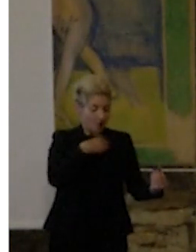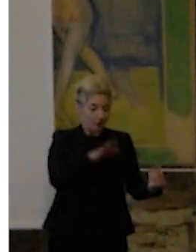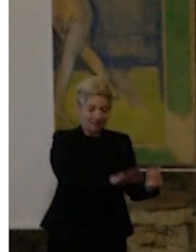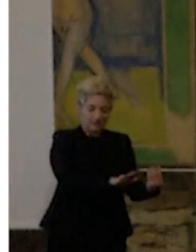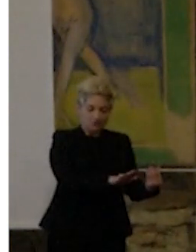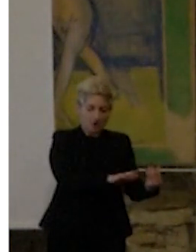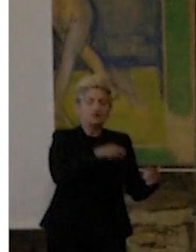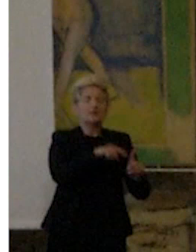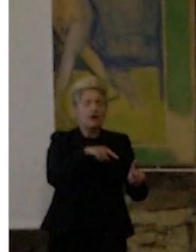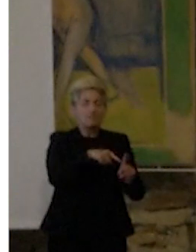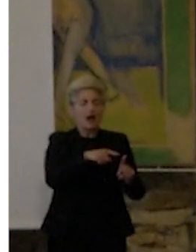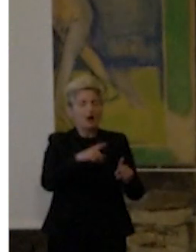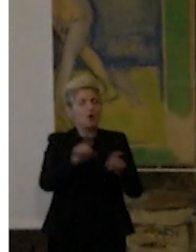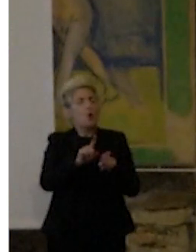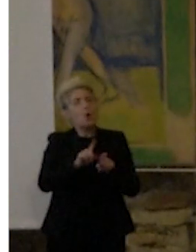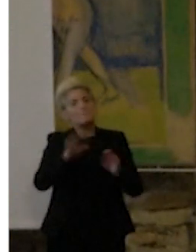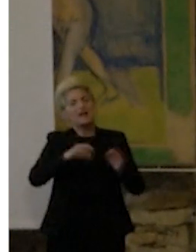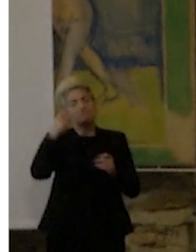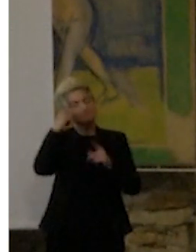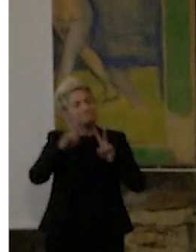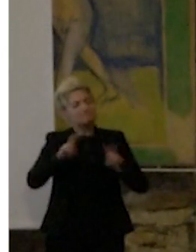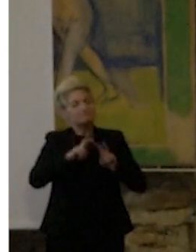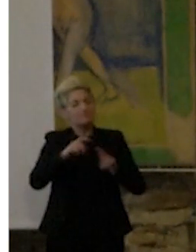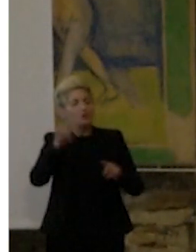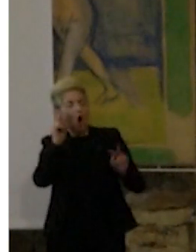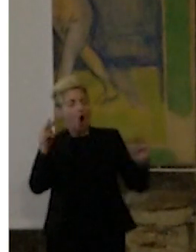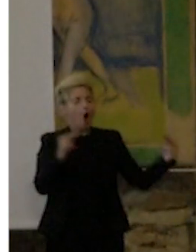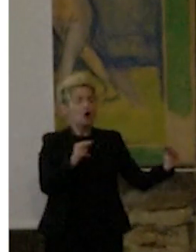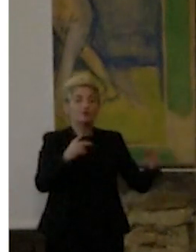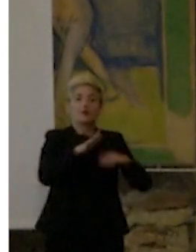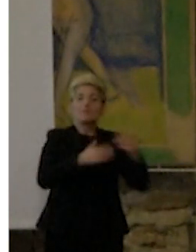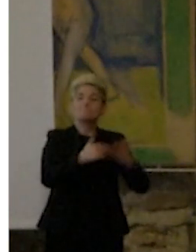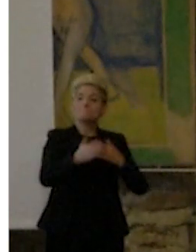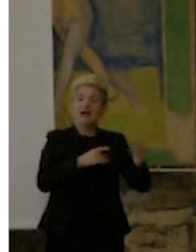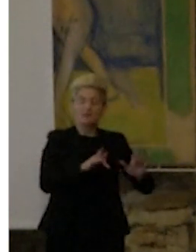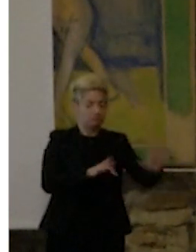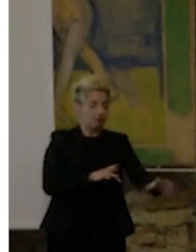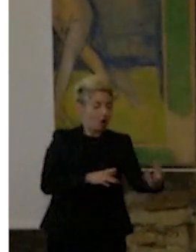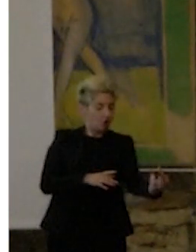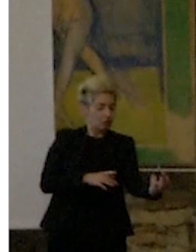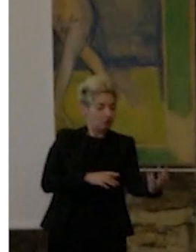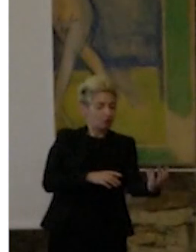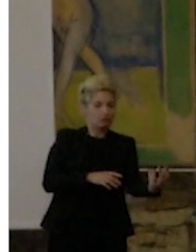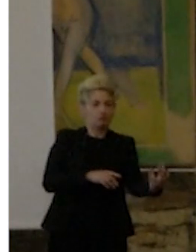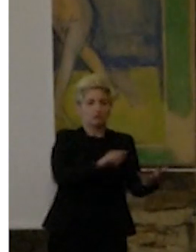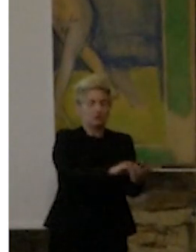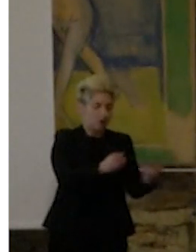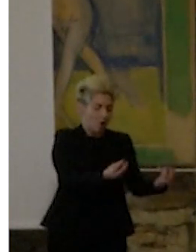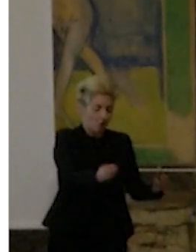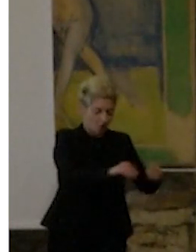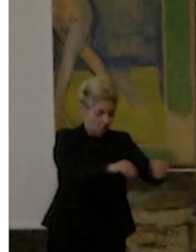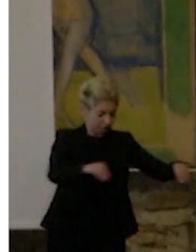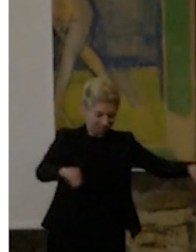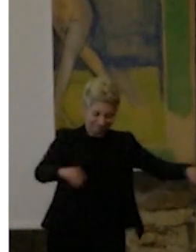lavorassi nella dimensione analitica, che è proprio tipica quella dell'osservazione con le mani. Cioè tocco una cosa alla volta, metto in ordine,